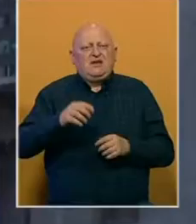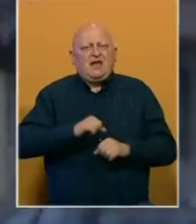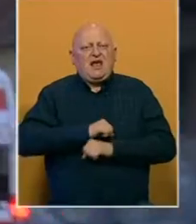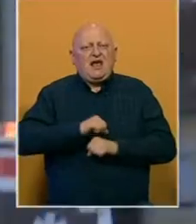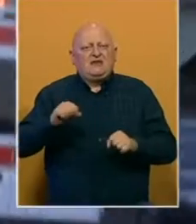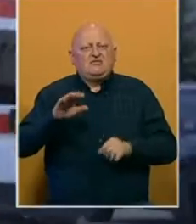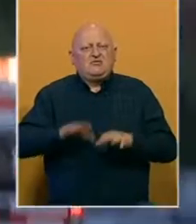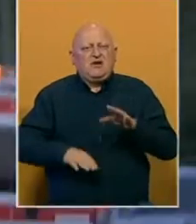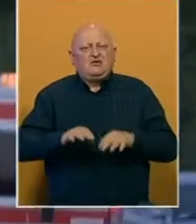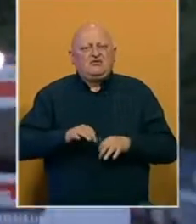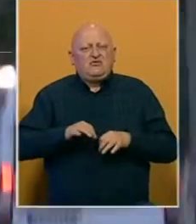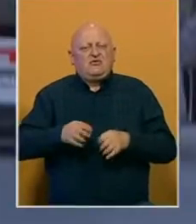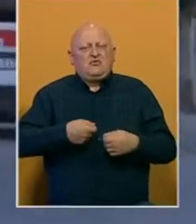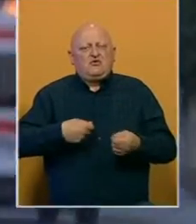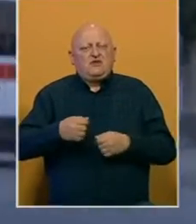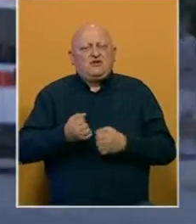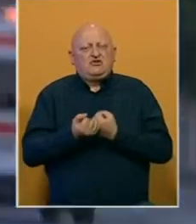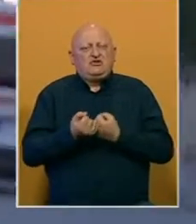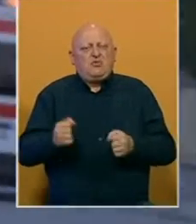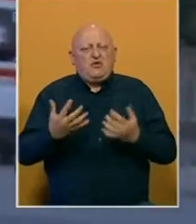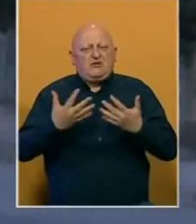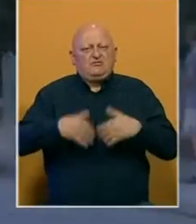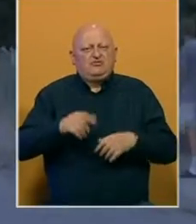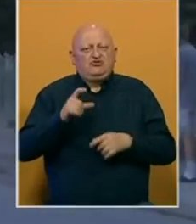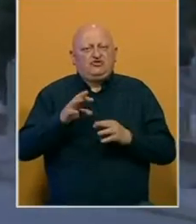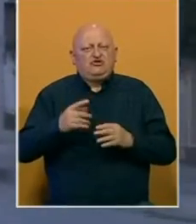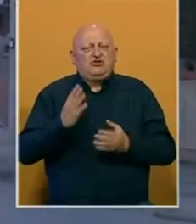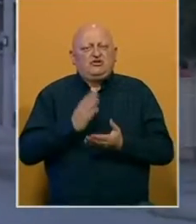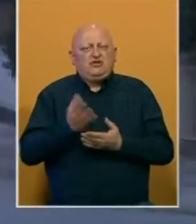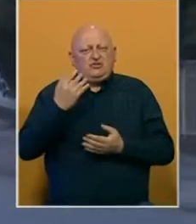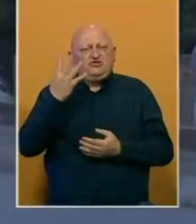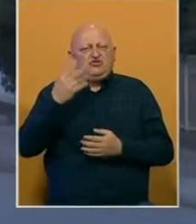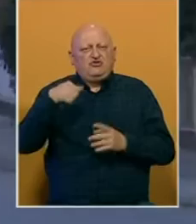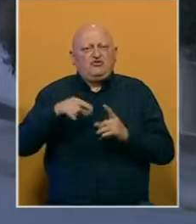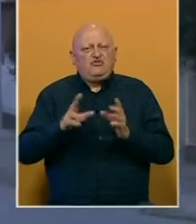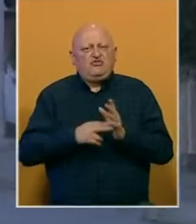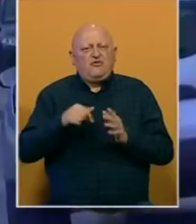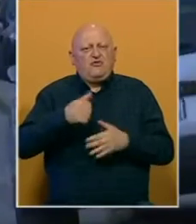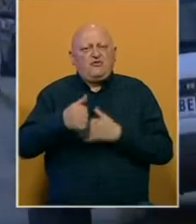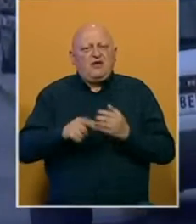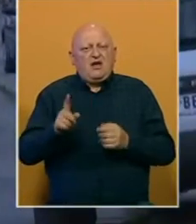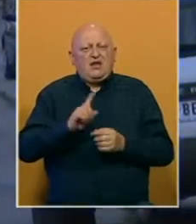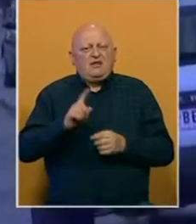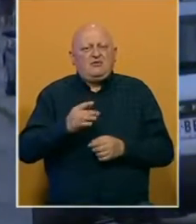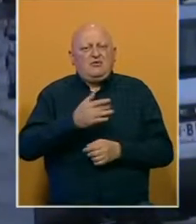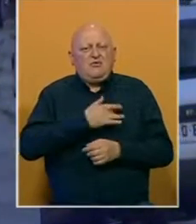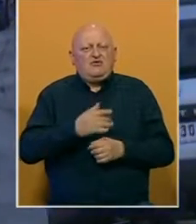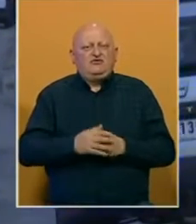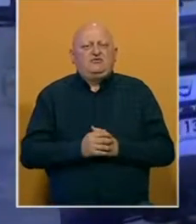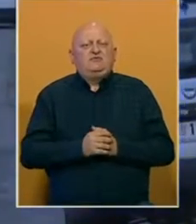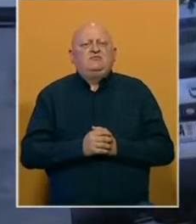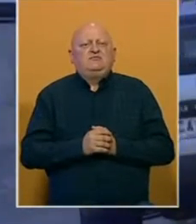Eksplozija u magazinu gotovih proizvoda Fabrike Sloboda u Čačku se dogodila i 4. juna ove godine, ali nije bilo